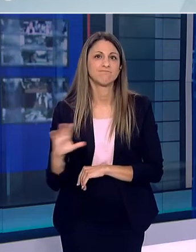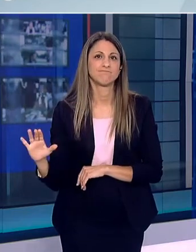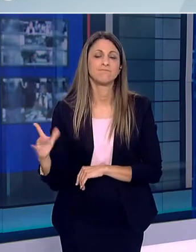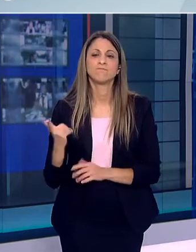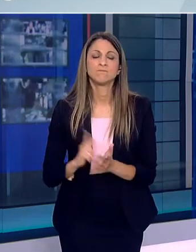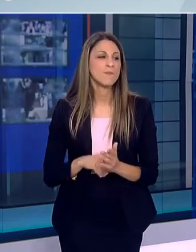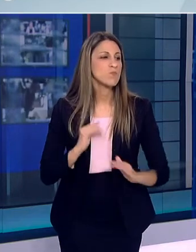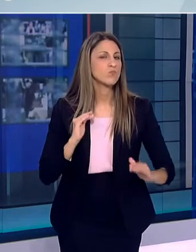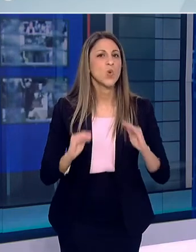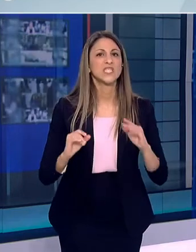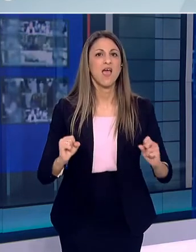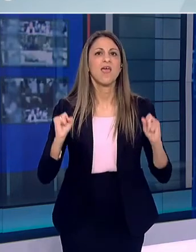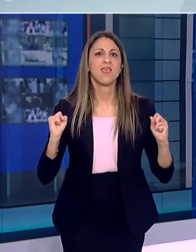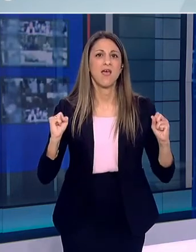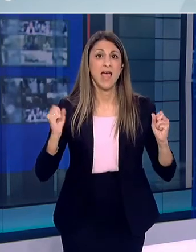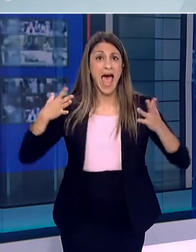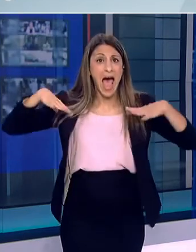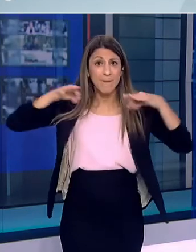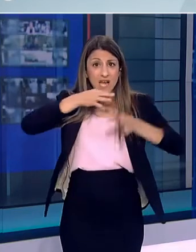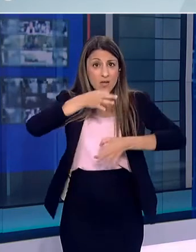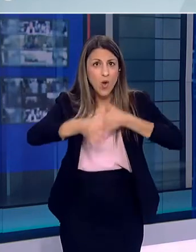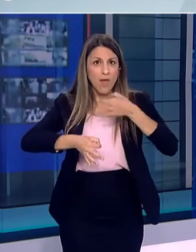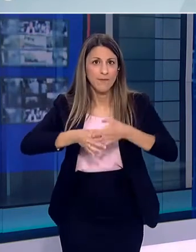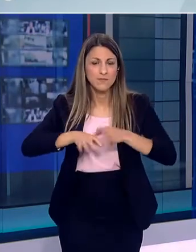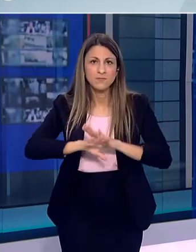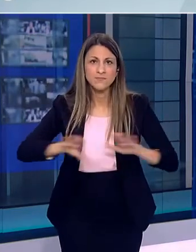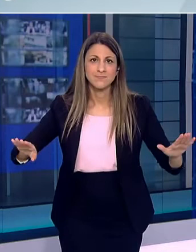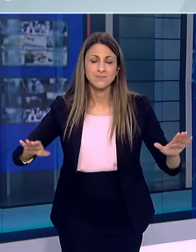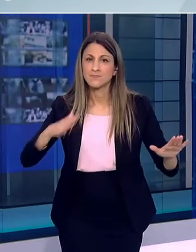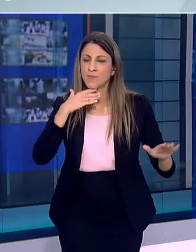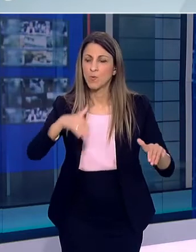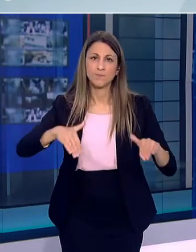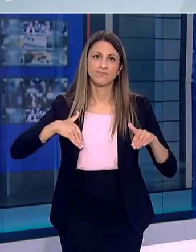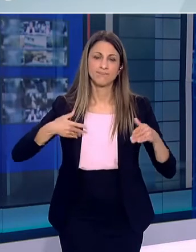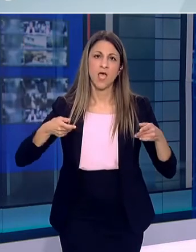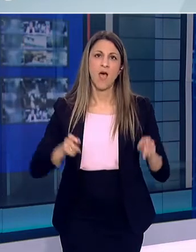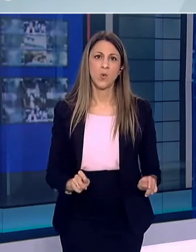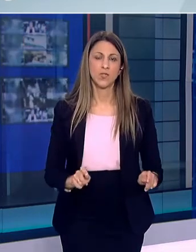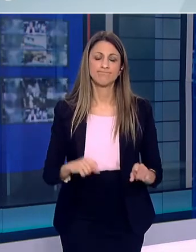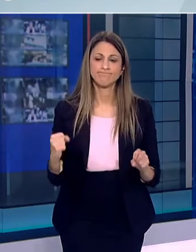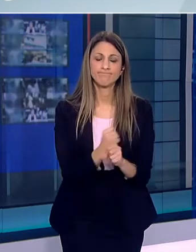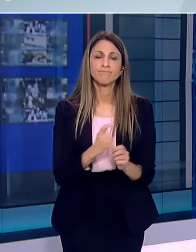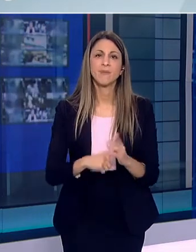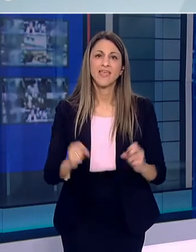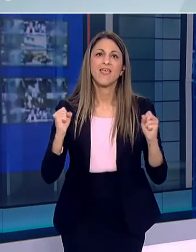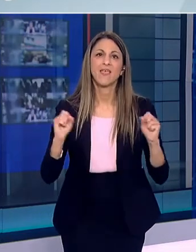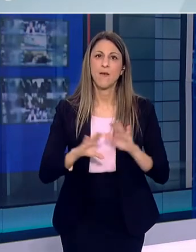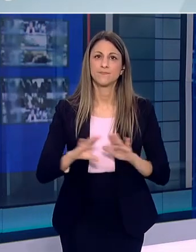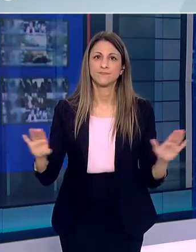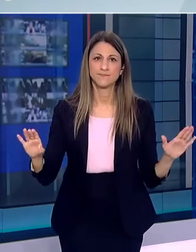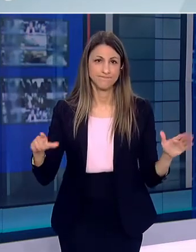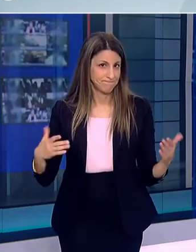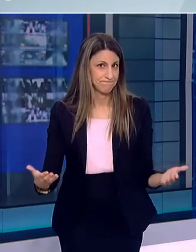διαφύλαξη της δημόσιας υγείας είναι αδιαπραγμάτευτο Και σε αυτό το ζήτημα δεν πρόκειται ποτέ και κανείς Κάτω από